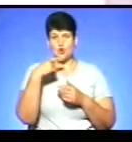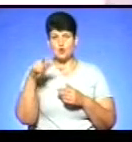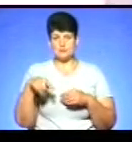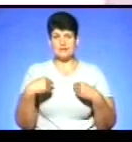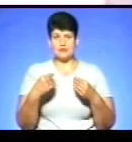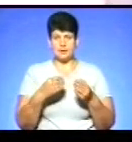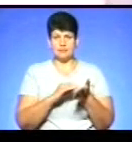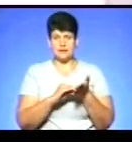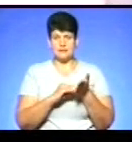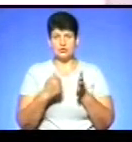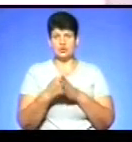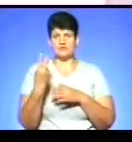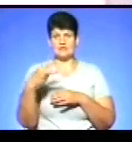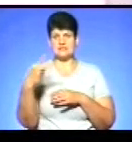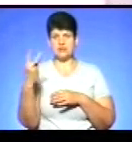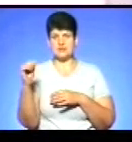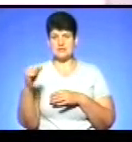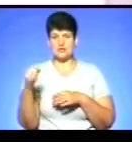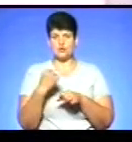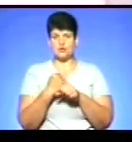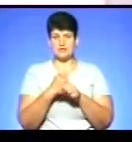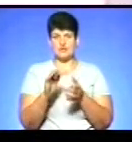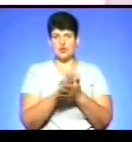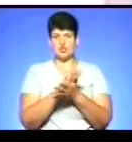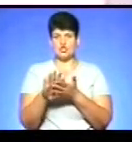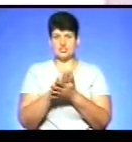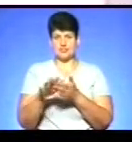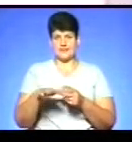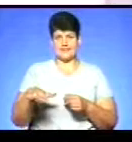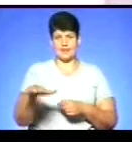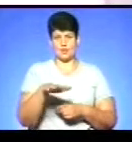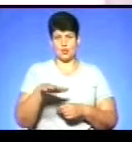і термін до 22 серпня здійснити санітарне очищення території.